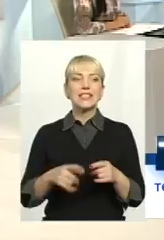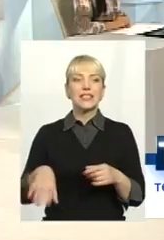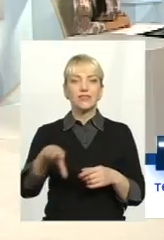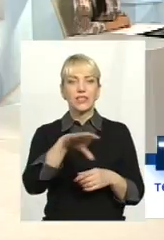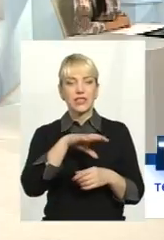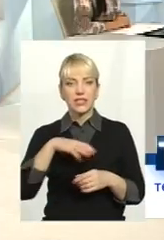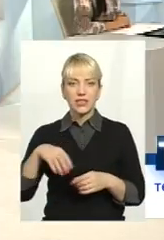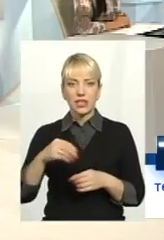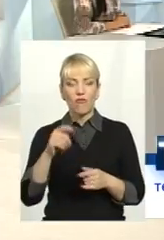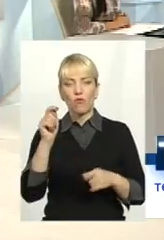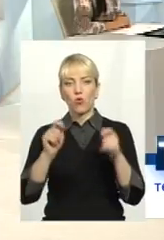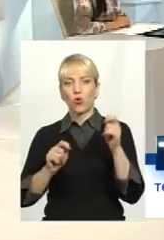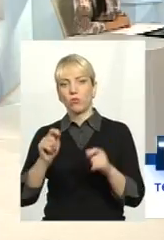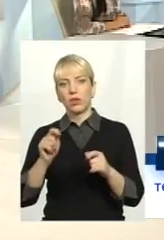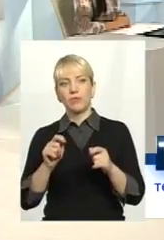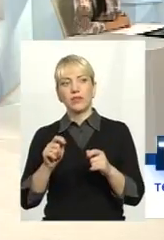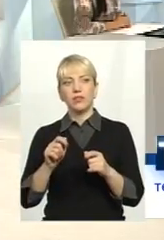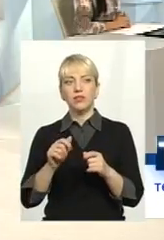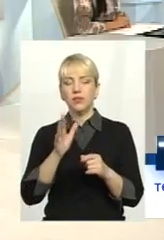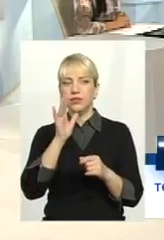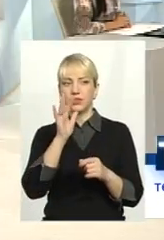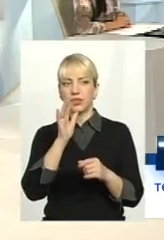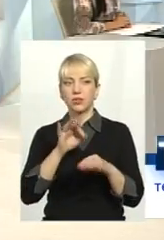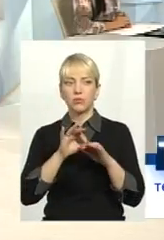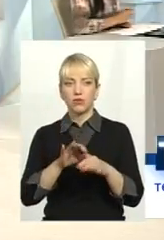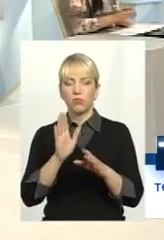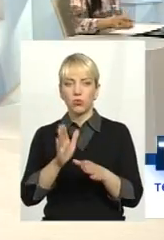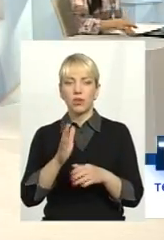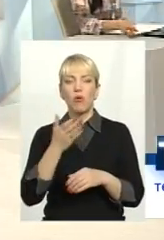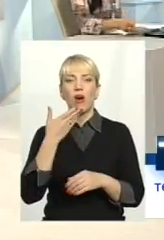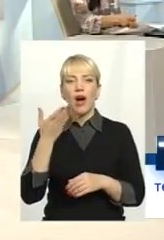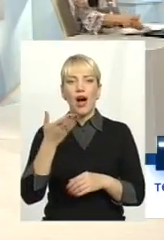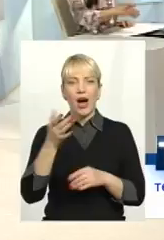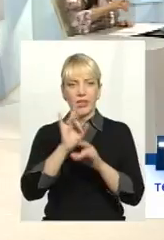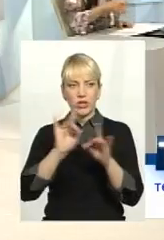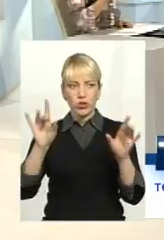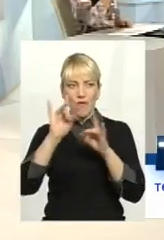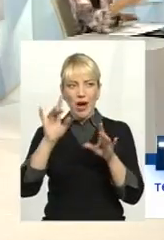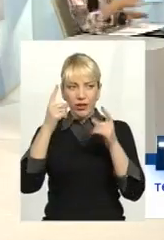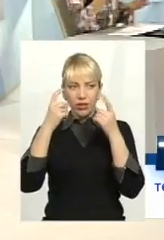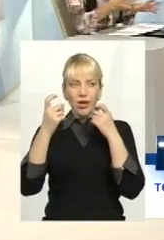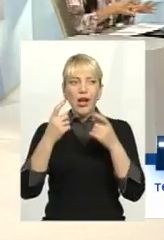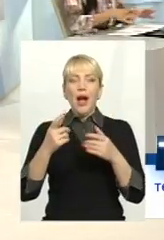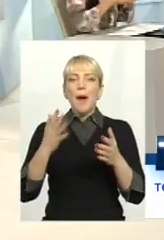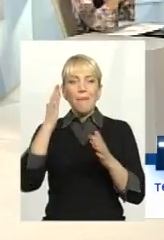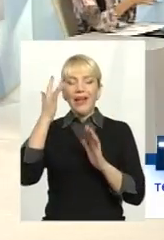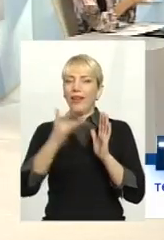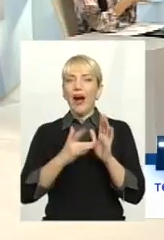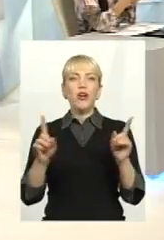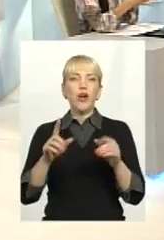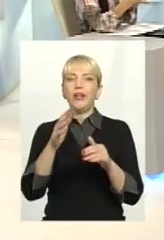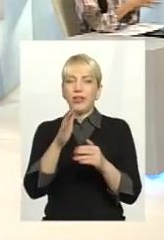форуми, час проведення ми будемо анонсувати. Скажіть, будь ласка, мета, що далі?